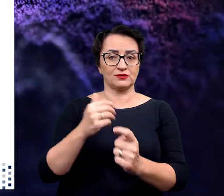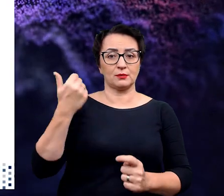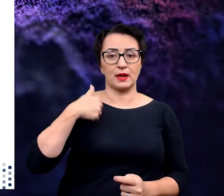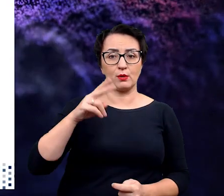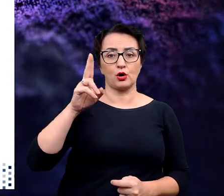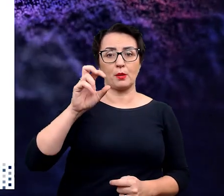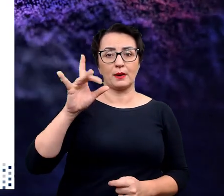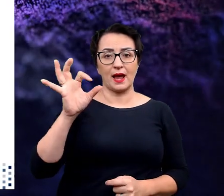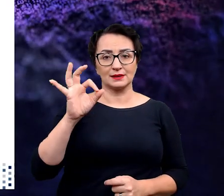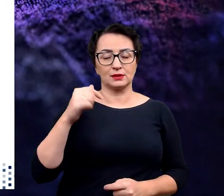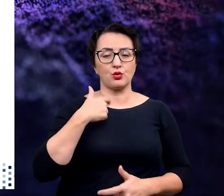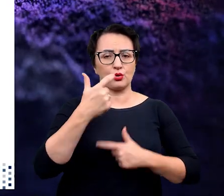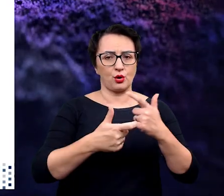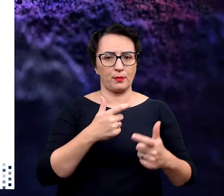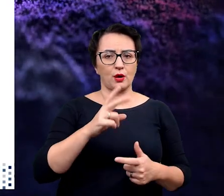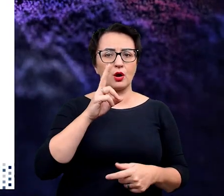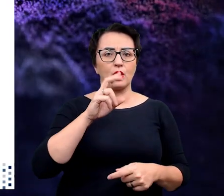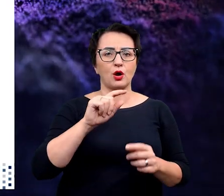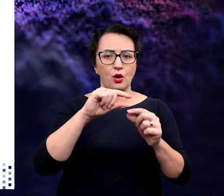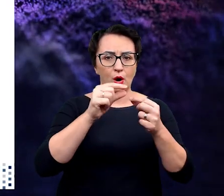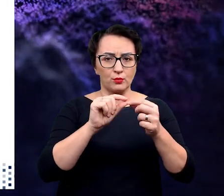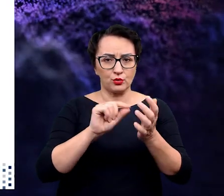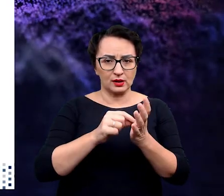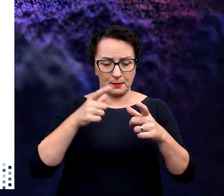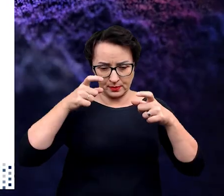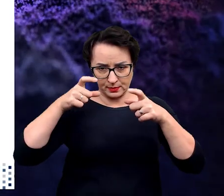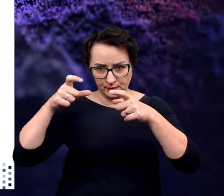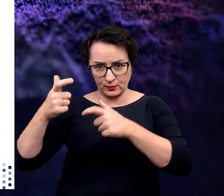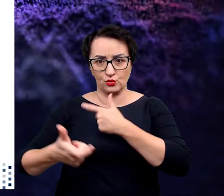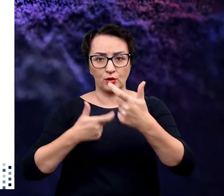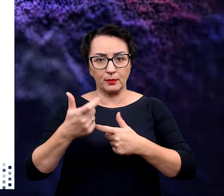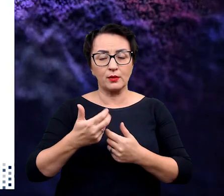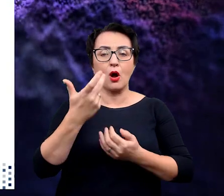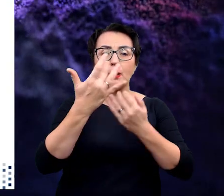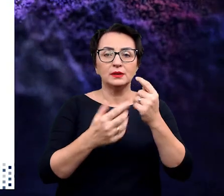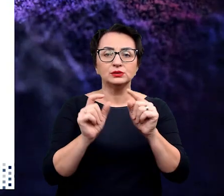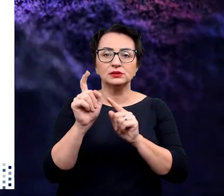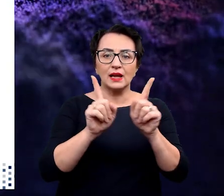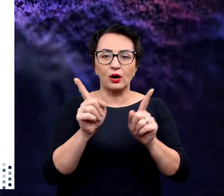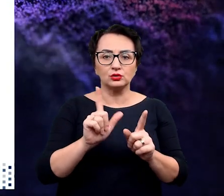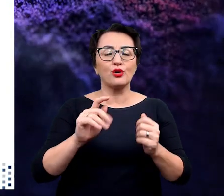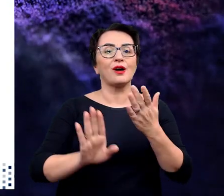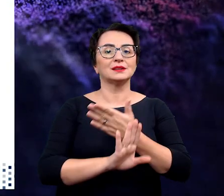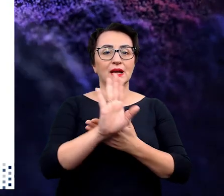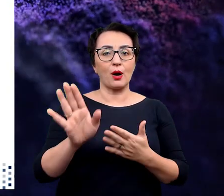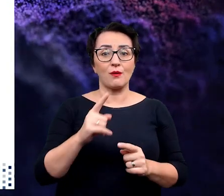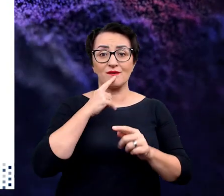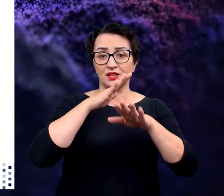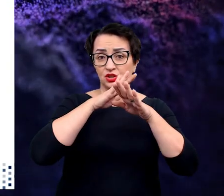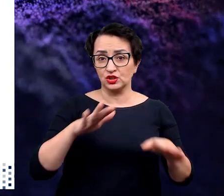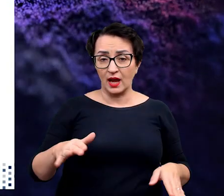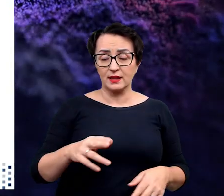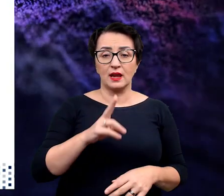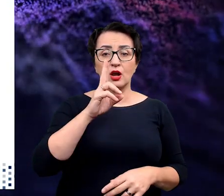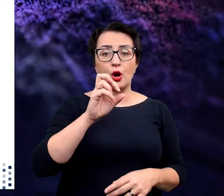białkom kompleksu, stransfekowałam komórki, zrobiłam zdjęcia i zliczyłam zakończenia. I